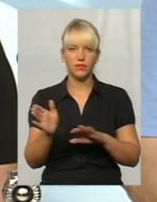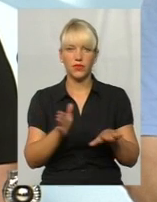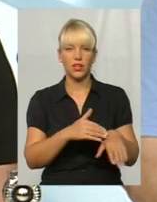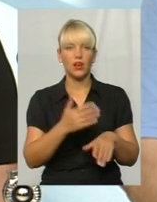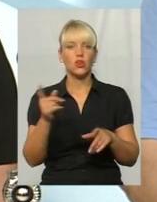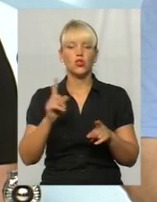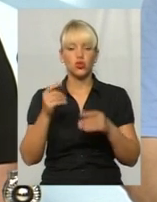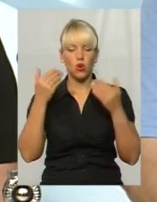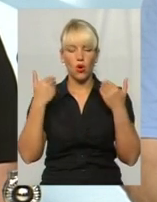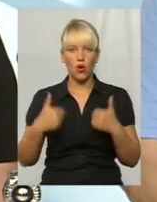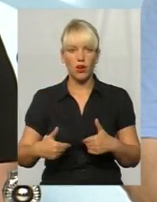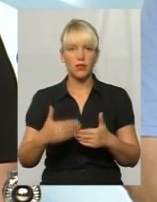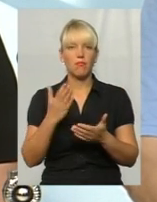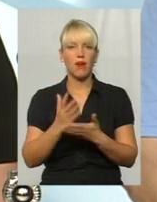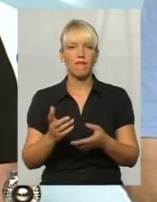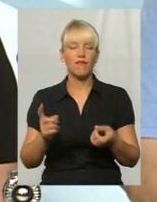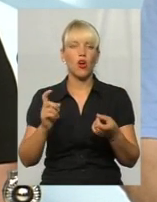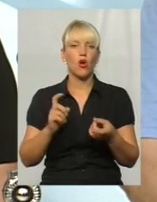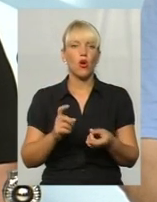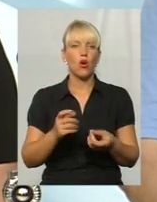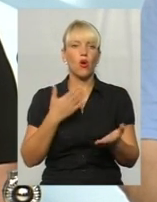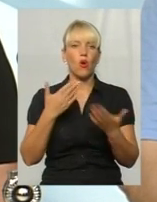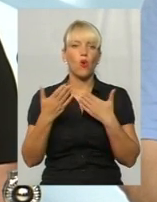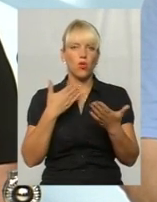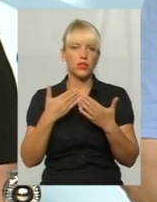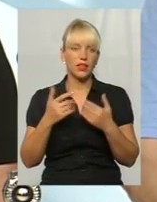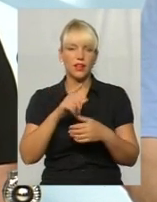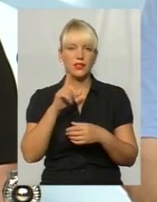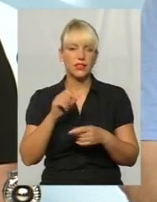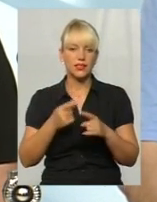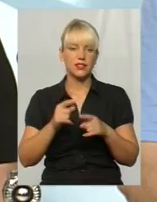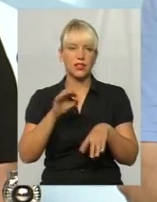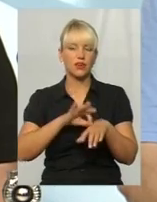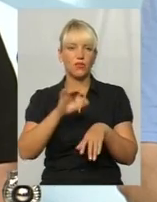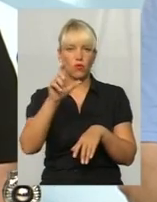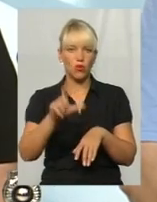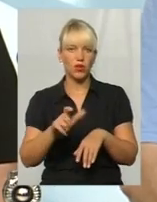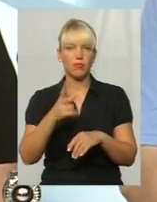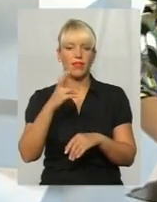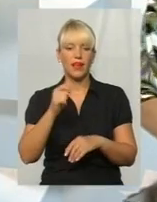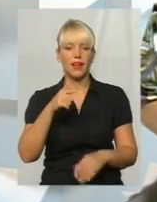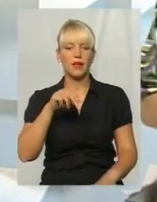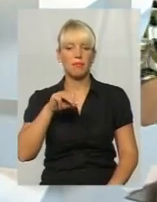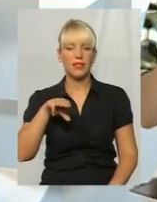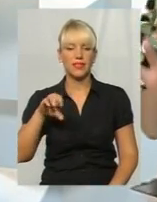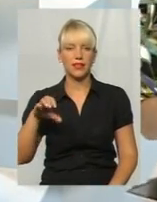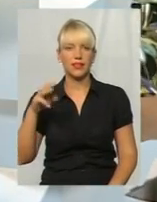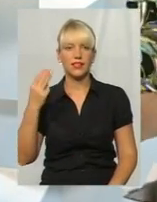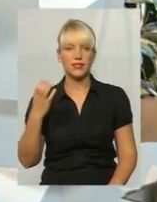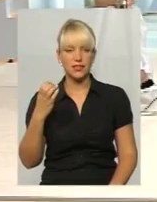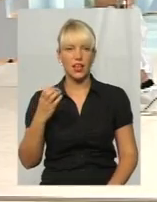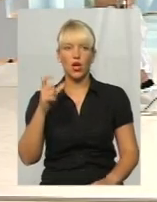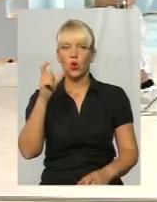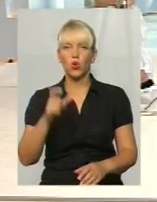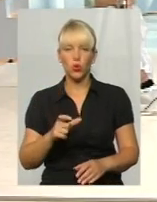контакт з вірусом гепатиту С, і це є показом для подальшого дообстеження. Тобто людина може бути і не хора,